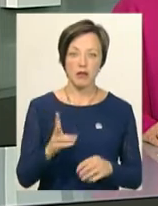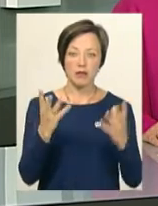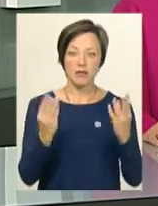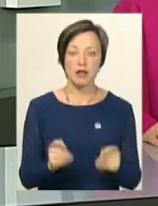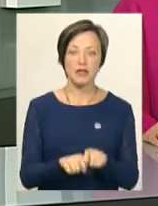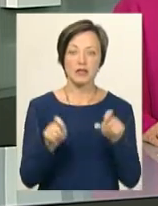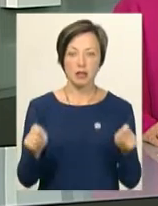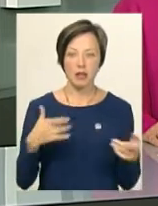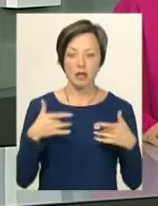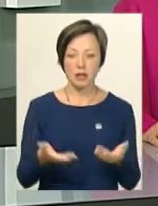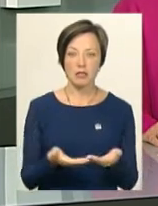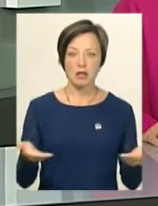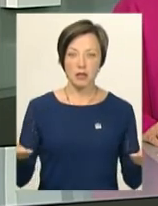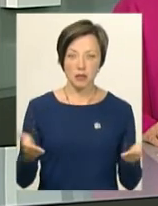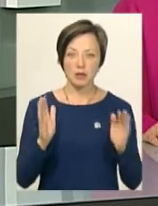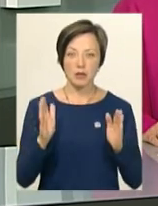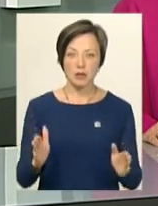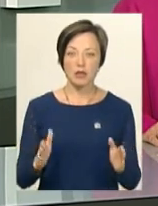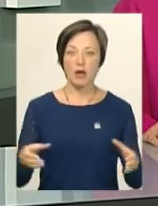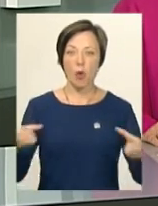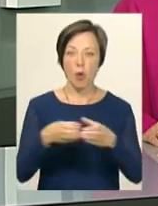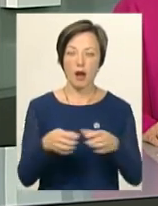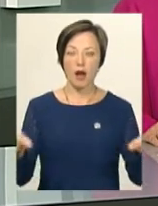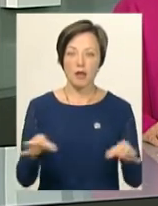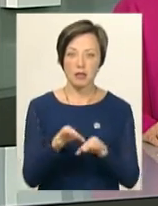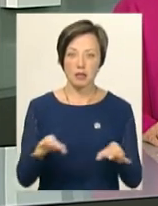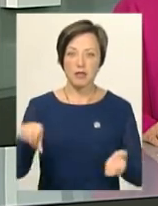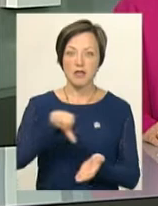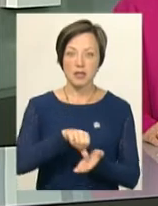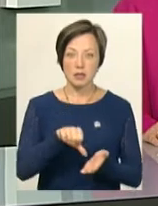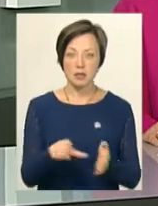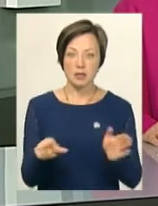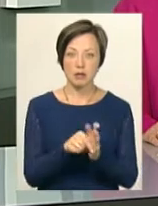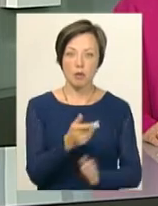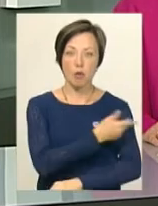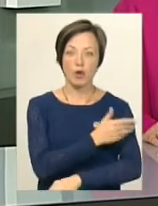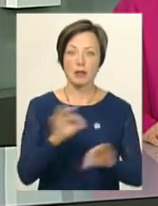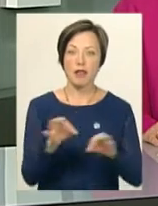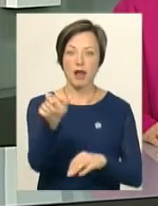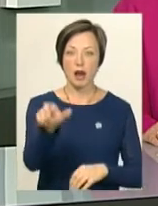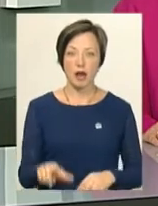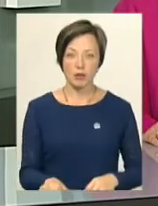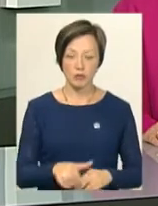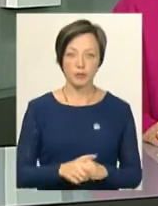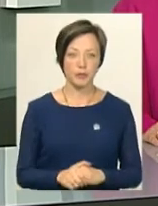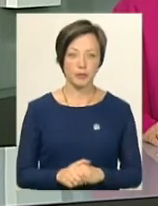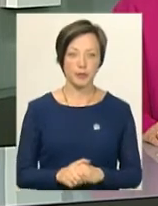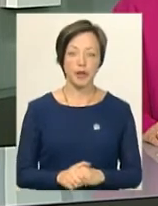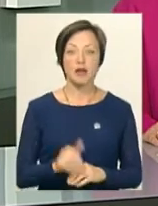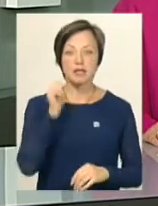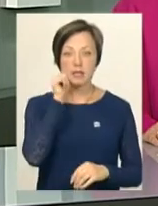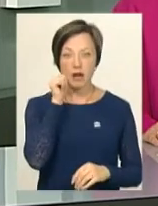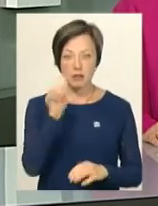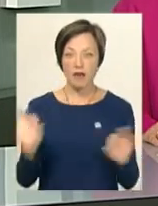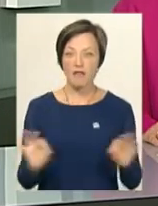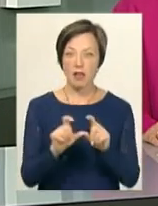відкриття на сцену вийде академічний симфонічний оркестр, який виступить з польським диригентом Романом Рибаковичем. А завтра